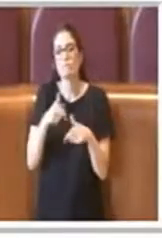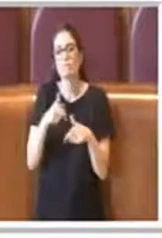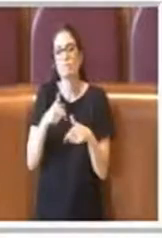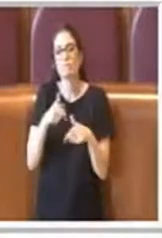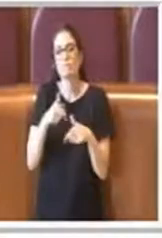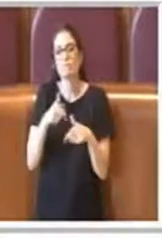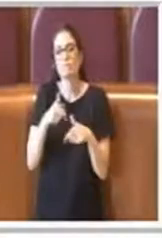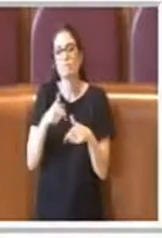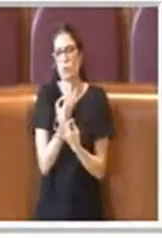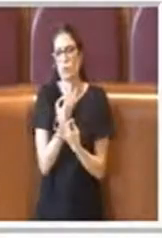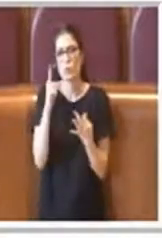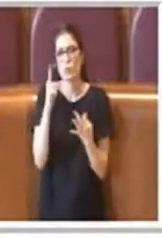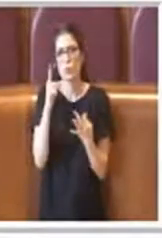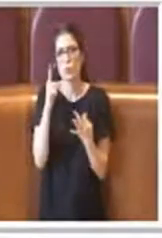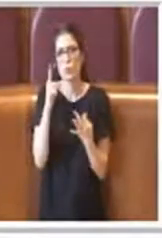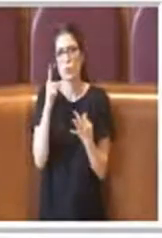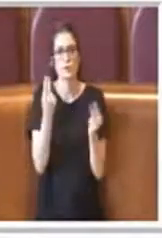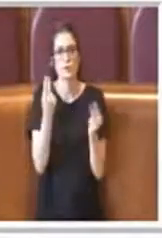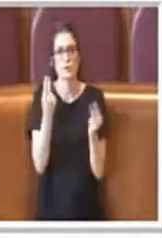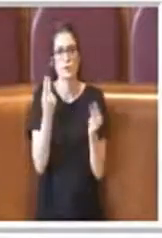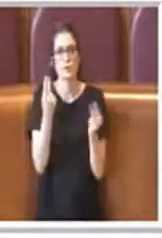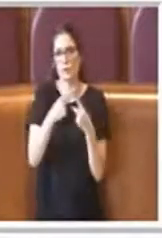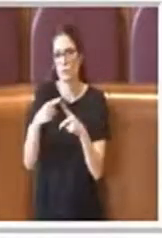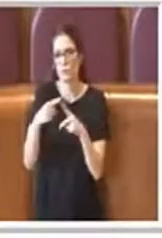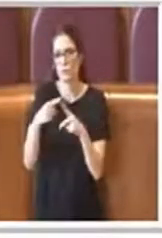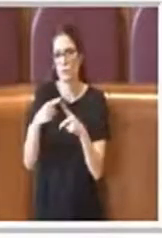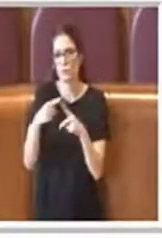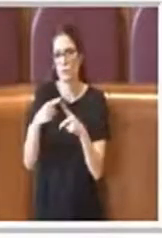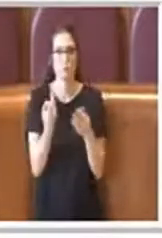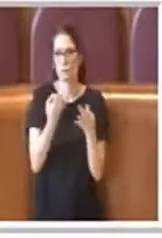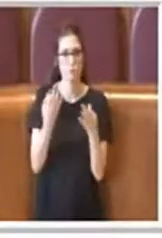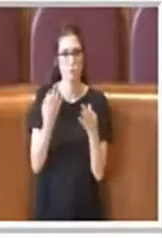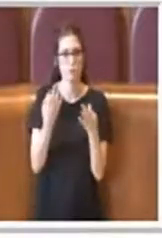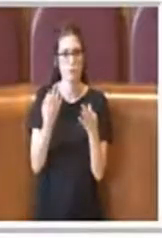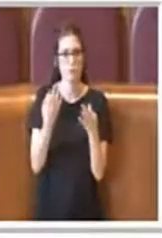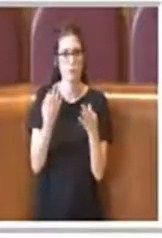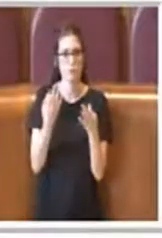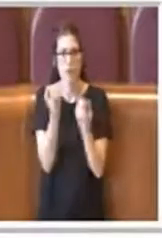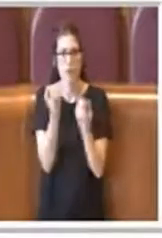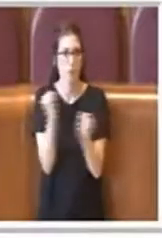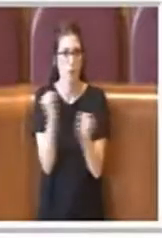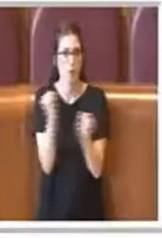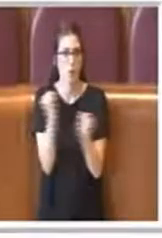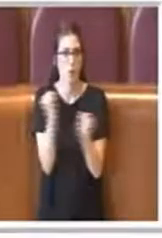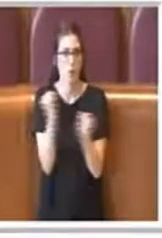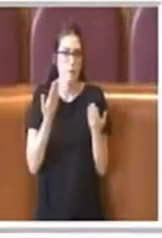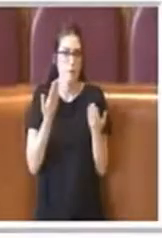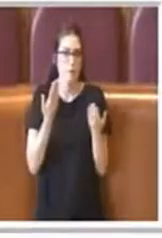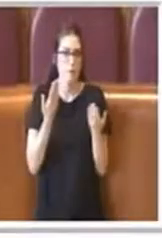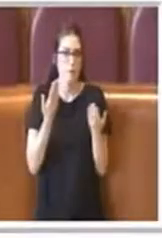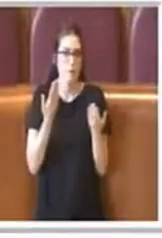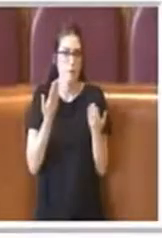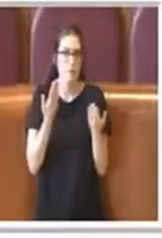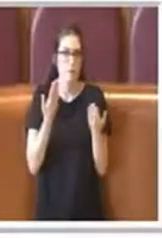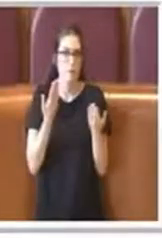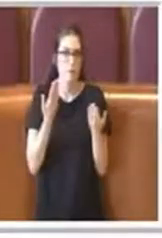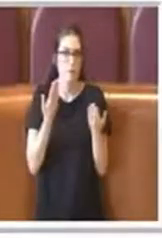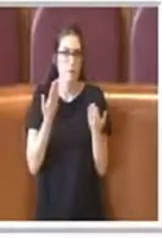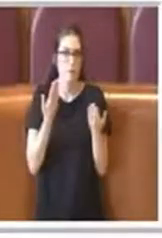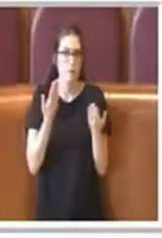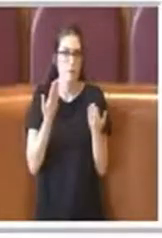legittimi ovviamente punti di vista che possono essere differenti, la democrazia fortunatamente esiste proprio per questo,